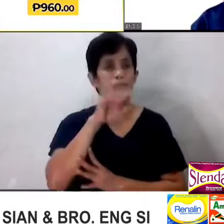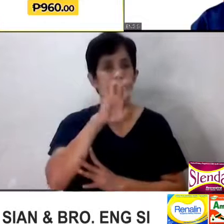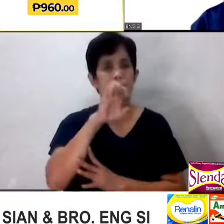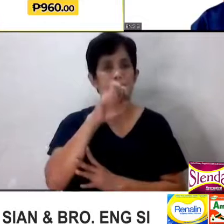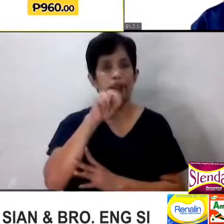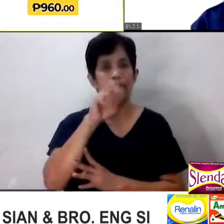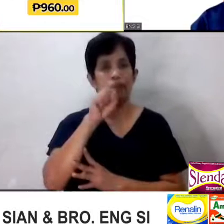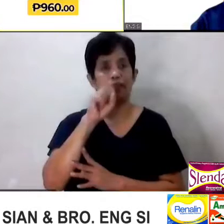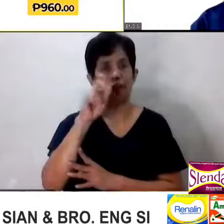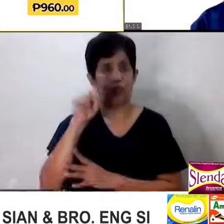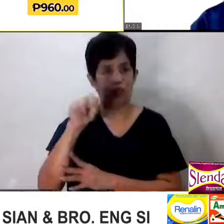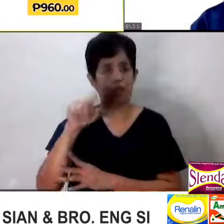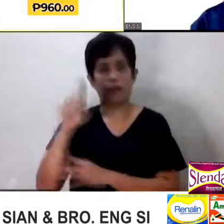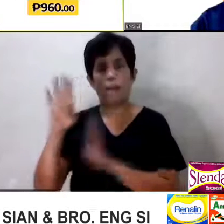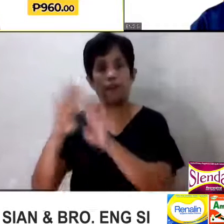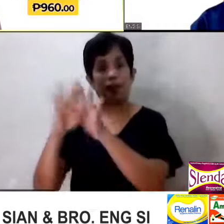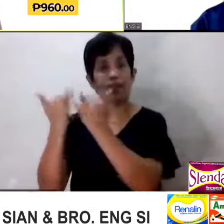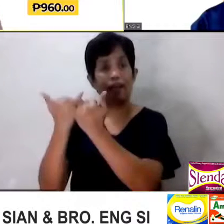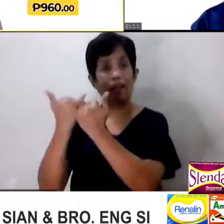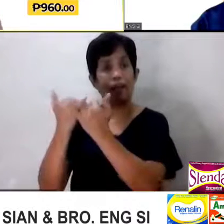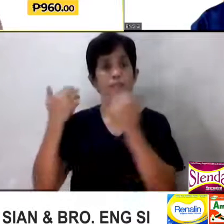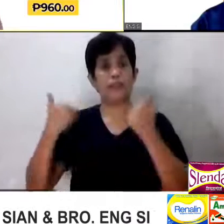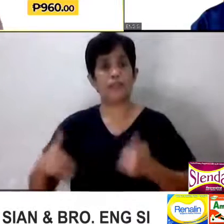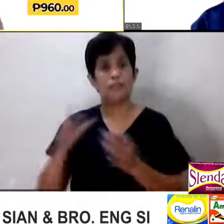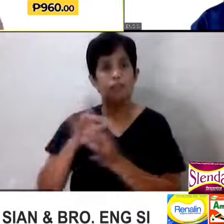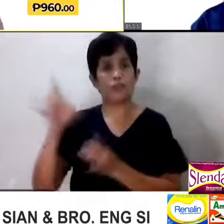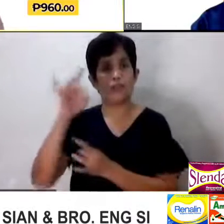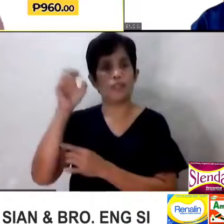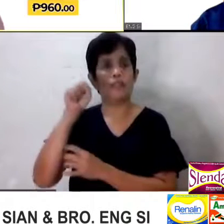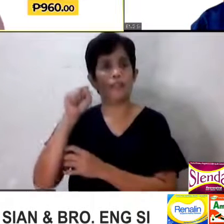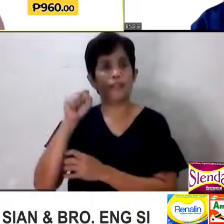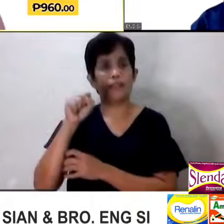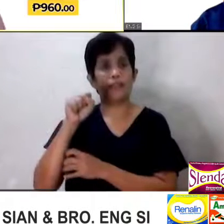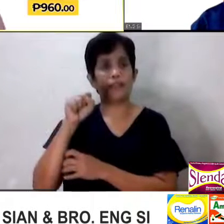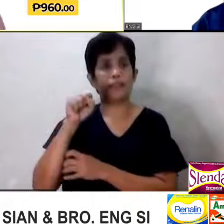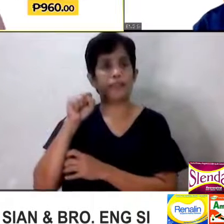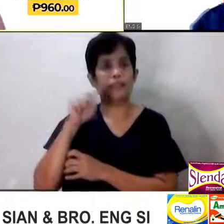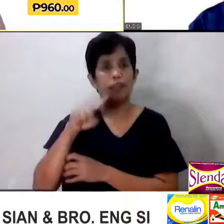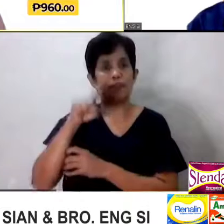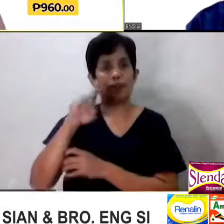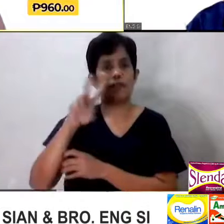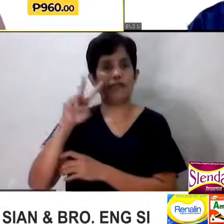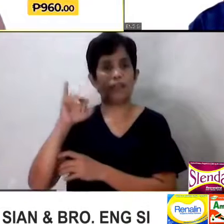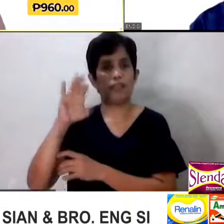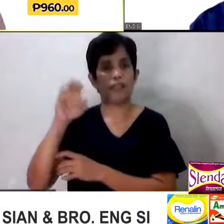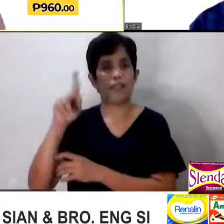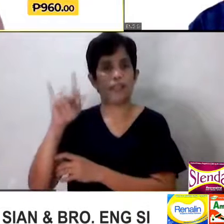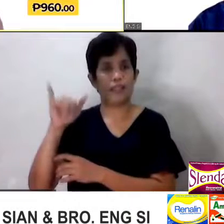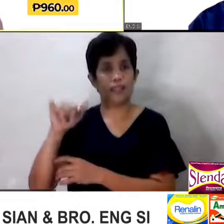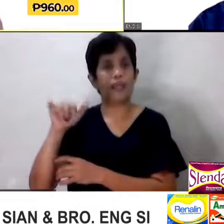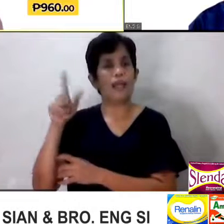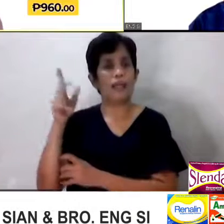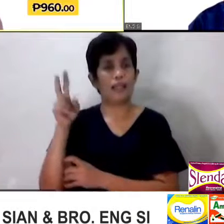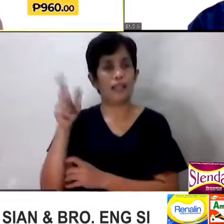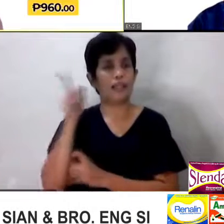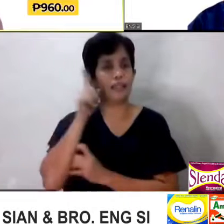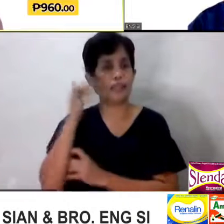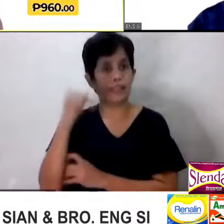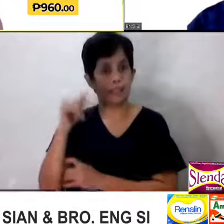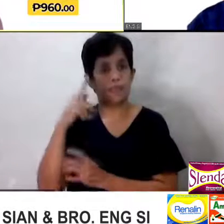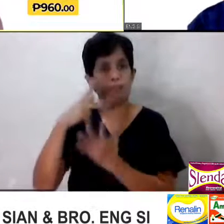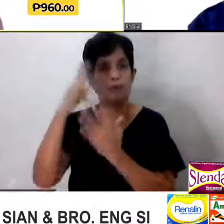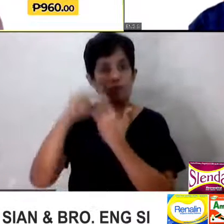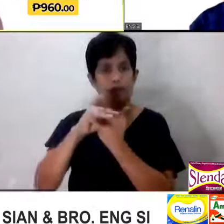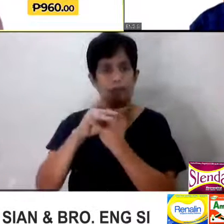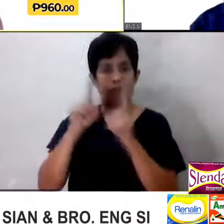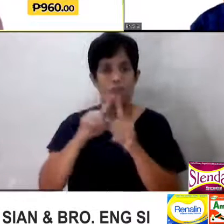Sister Vicky. Okay? Listening or watching the program. Have a blessed Saturday. I'm already taking two sachets